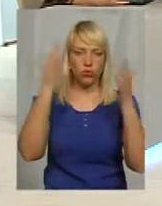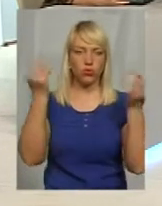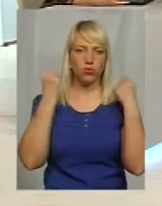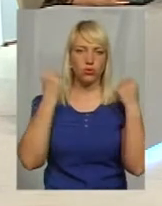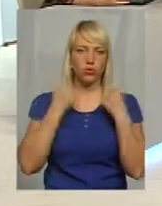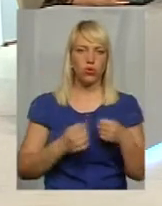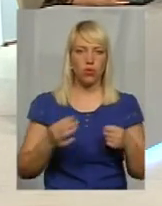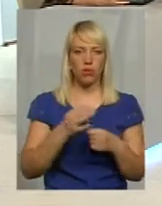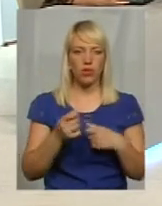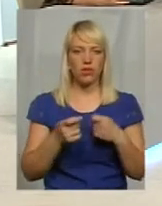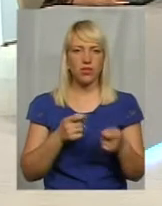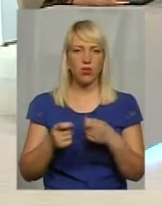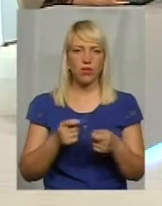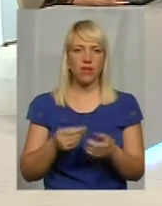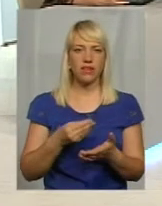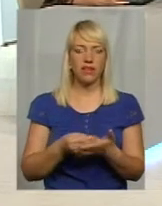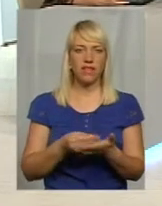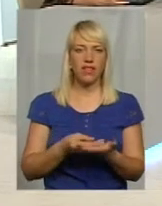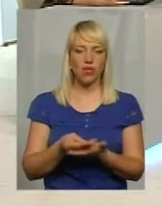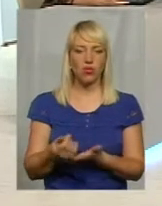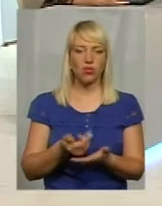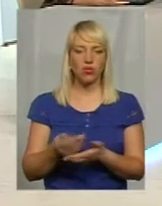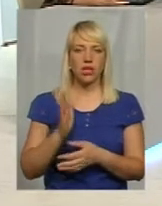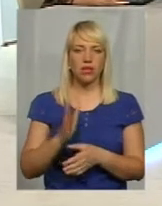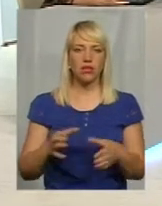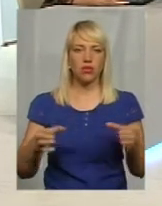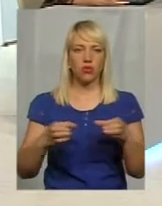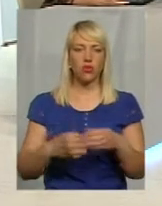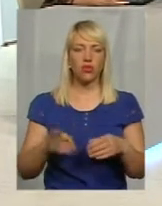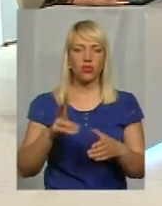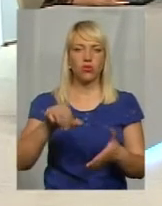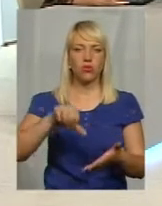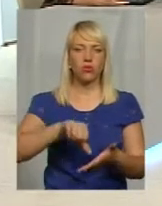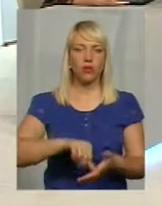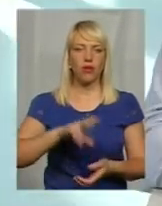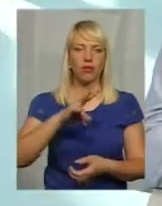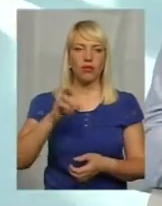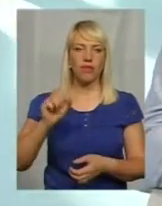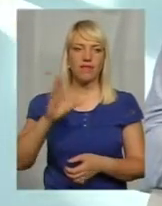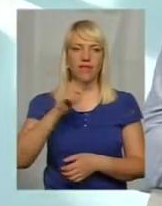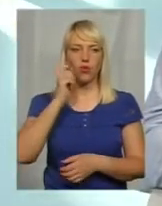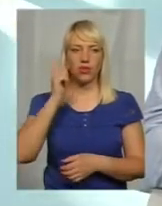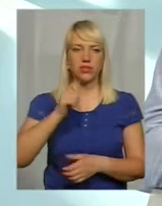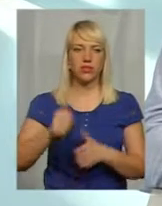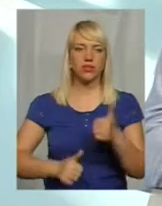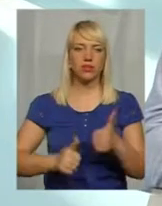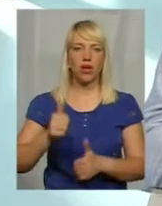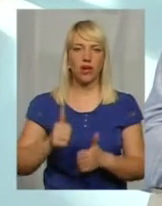обласні управління фінансують тільки команди, які виступають на всеукраїнських змаганнях.